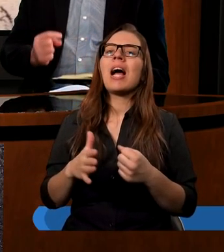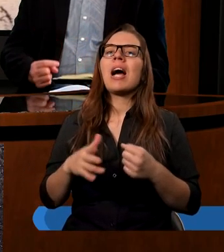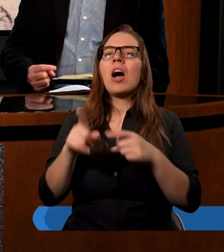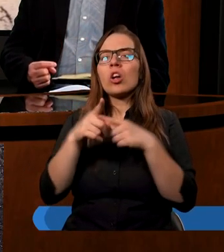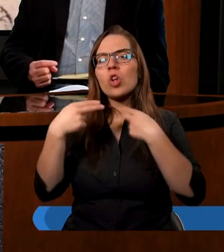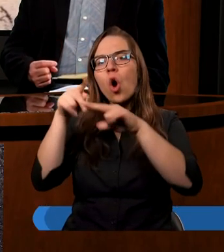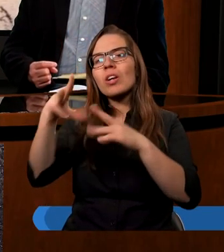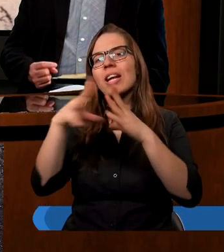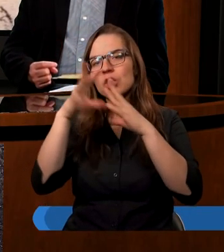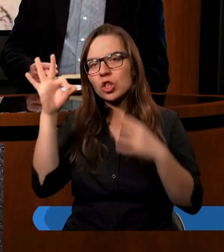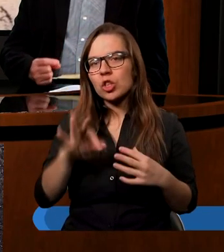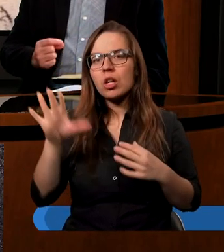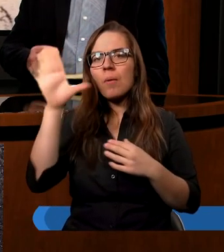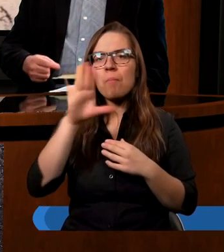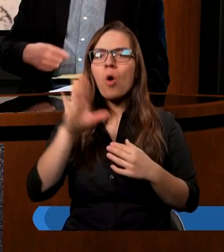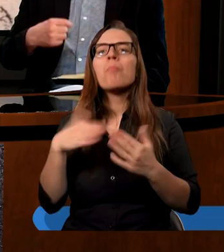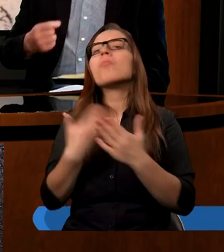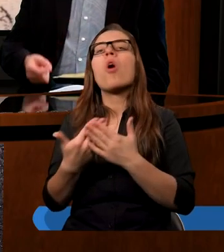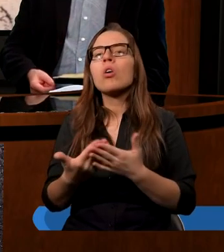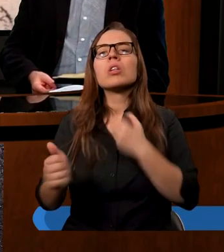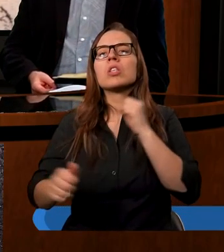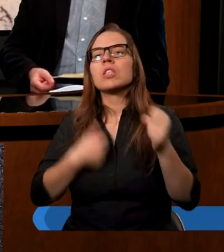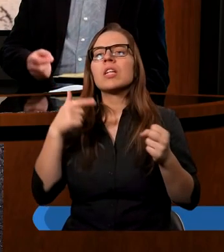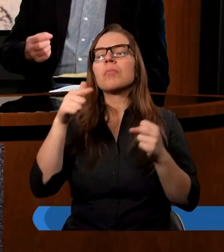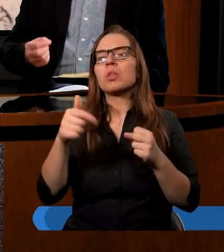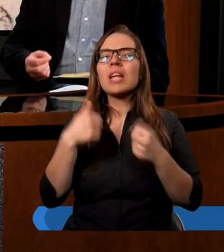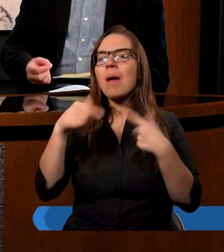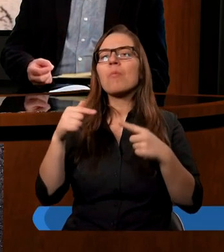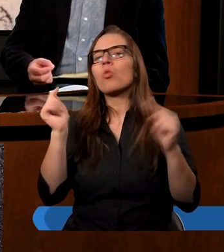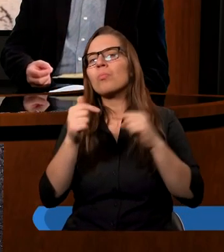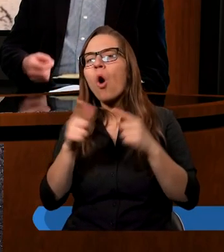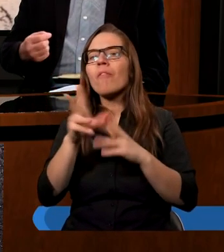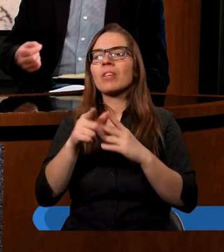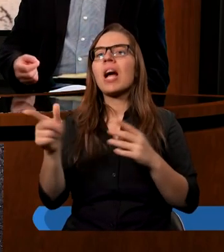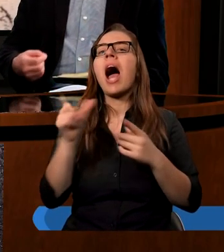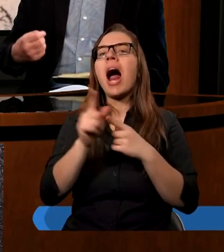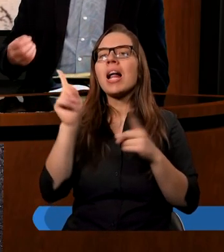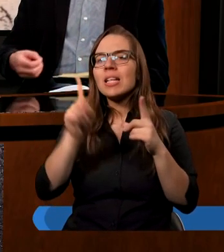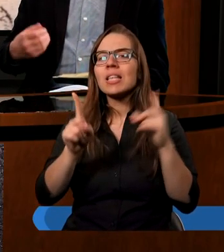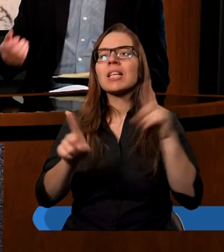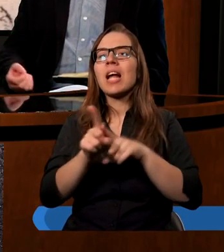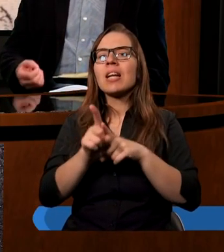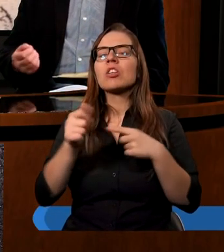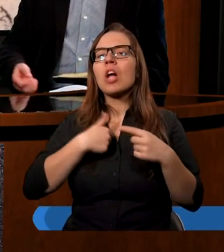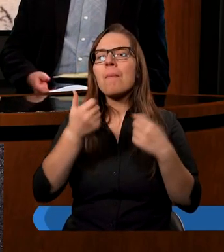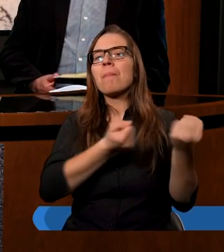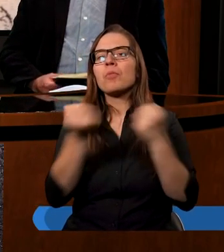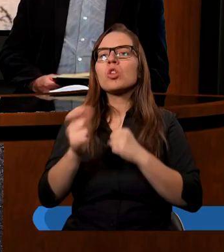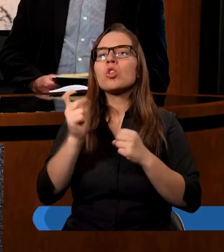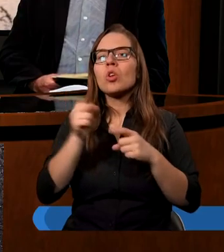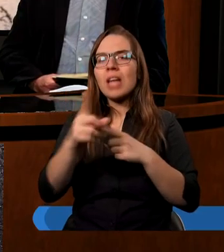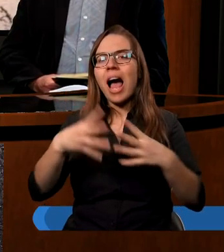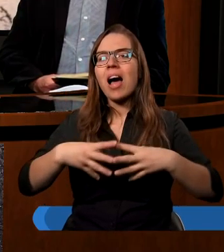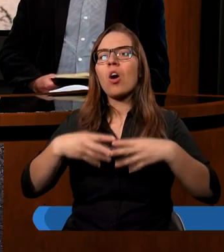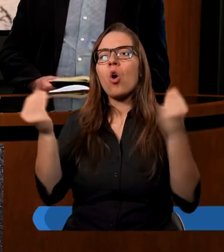oddanie tej dziesięciny Bogu po to, żeby tę misję można było tworzyć, a drugie to, żebym ja sam czynił coś dla